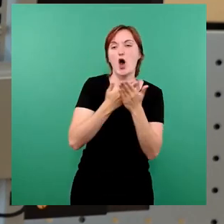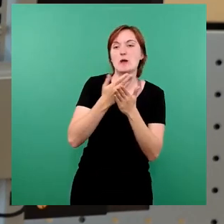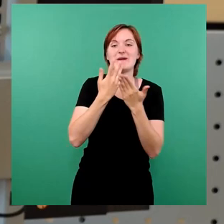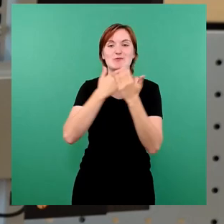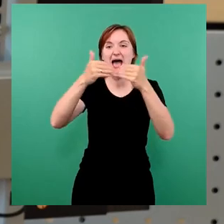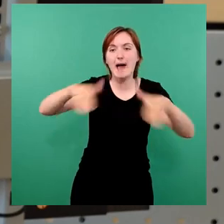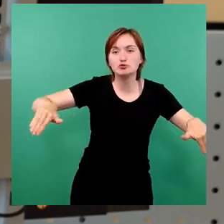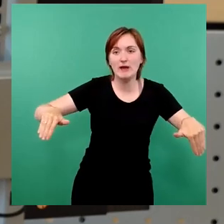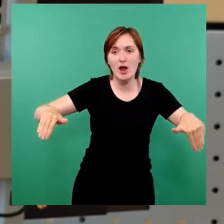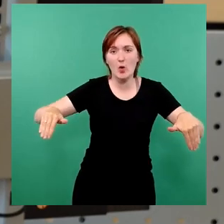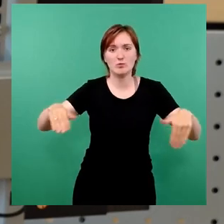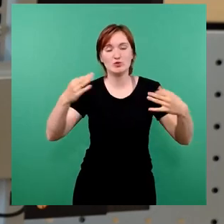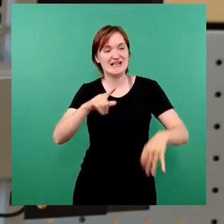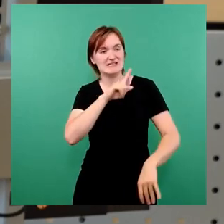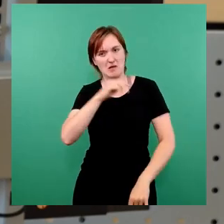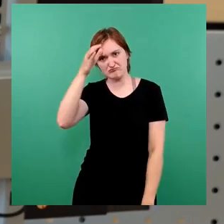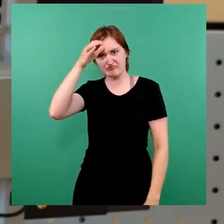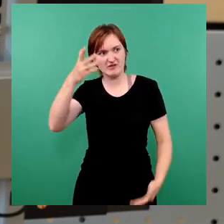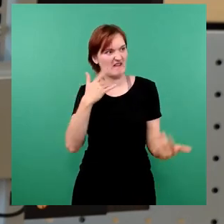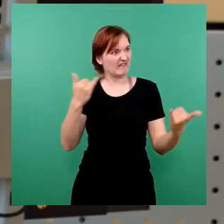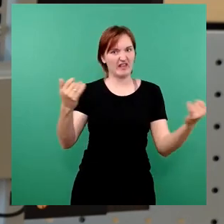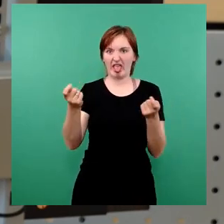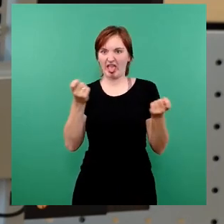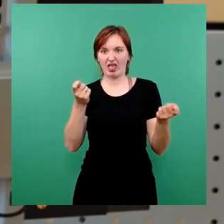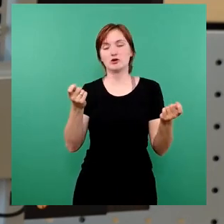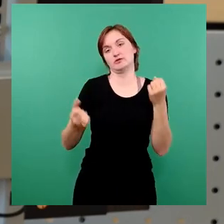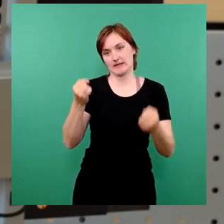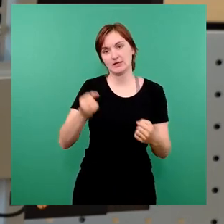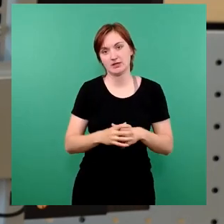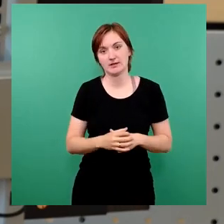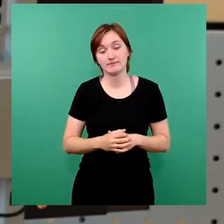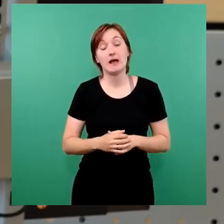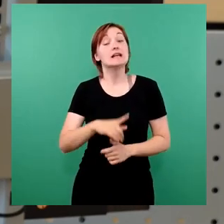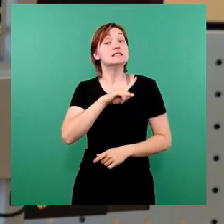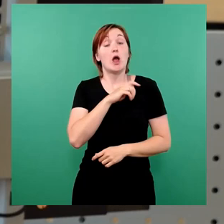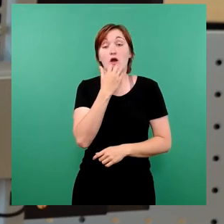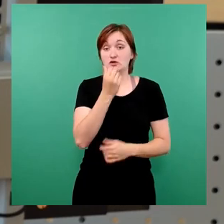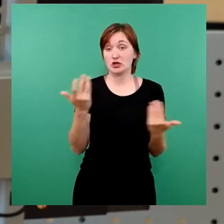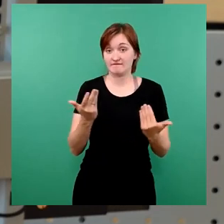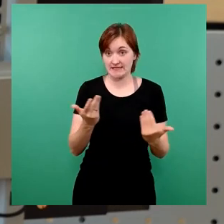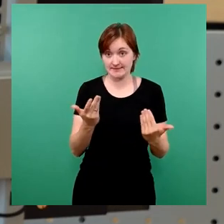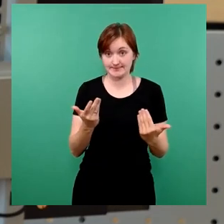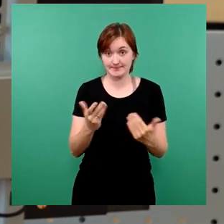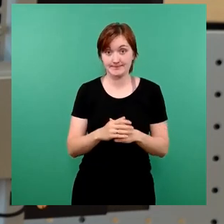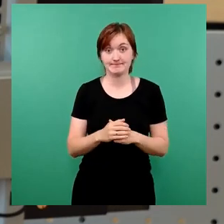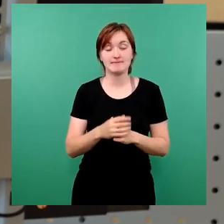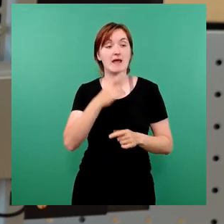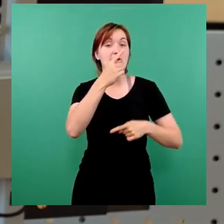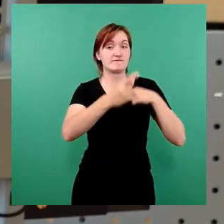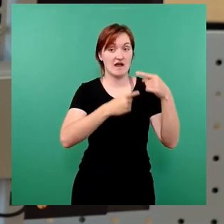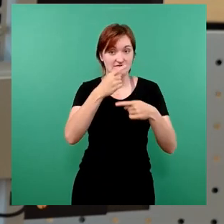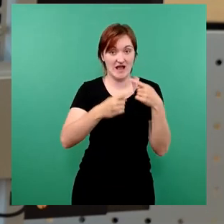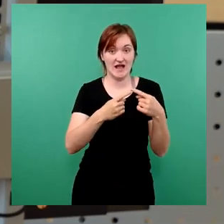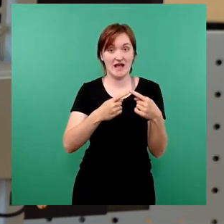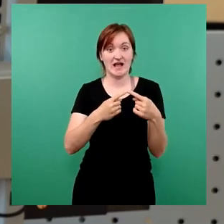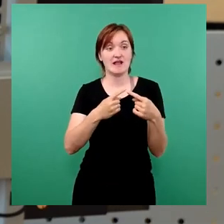Mein Wunsch ist, und da scheint es ja entsprechende Bewegung zu geben, dass die Verfahren jetzt endlich mal